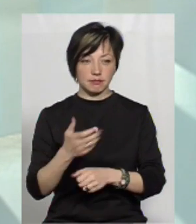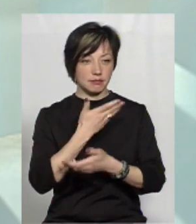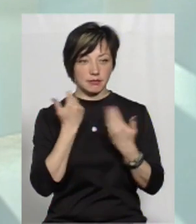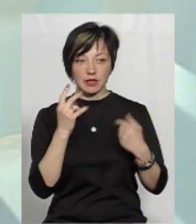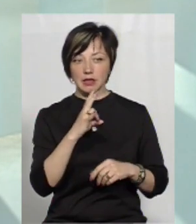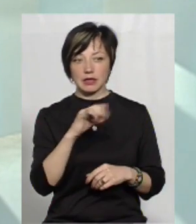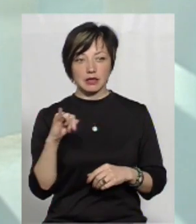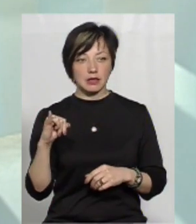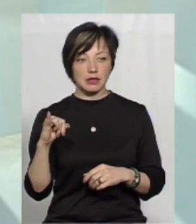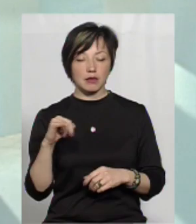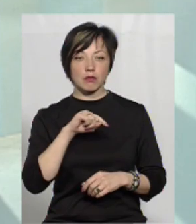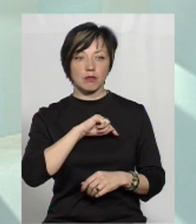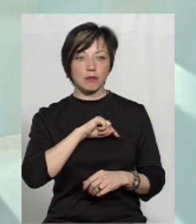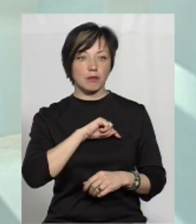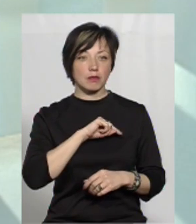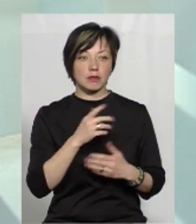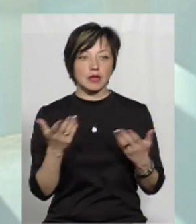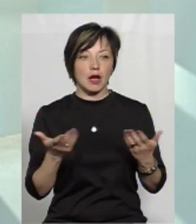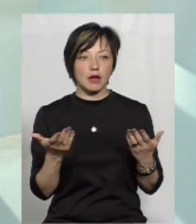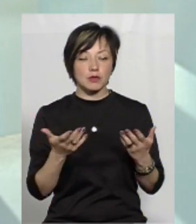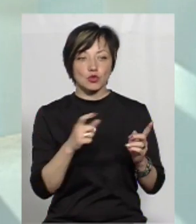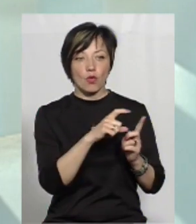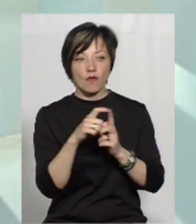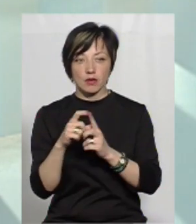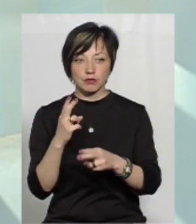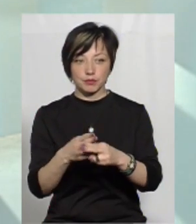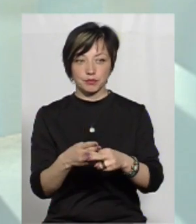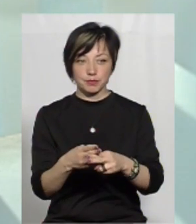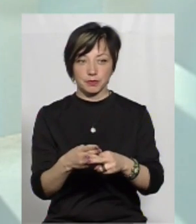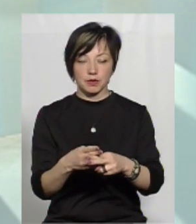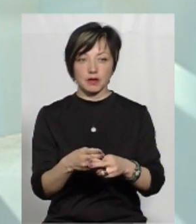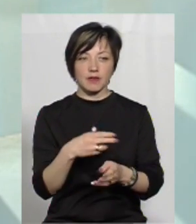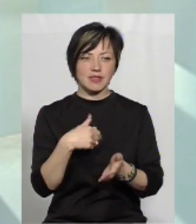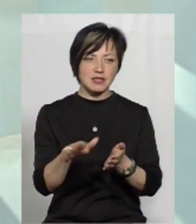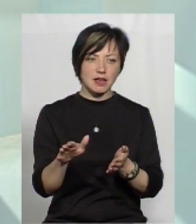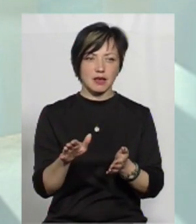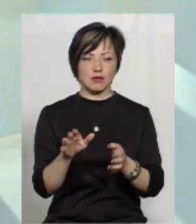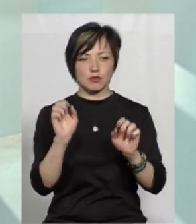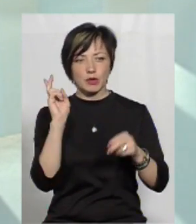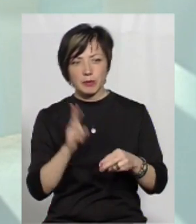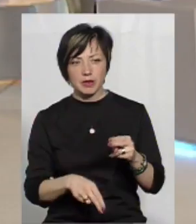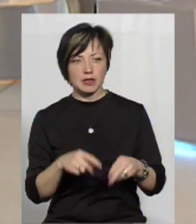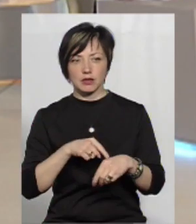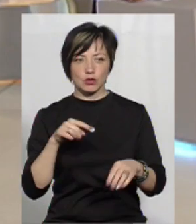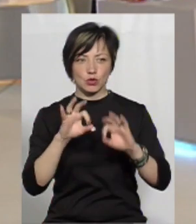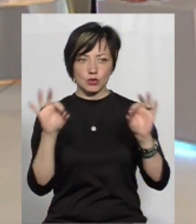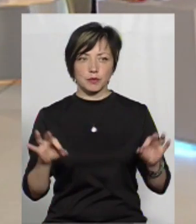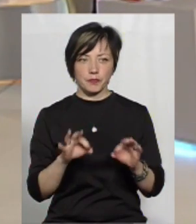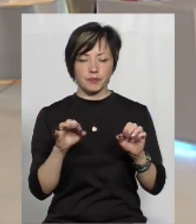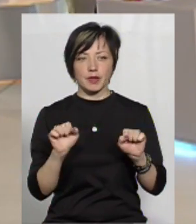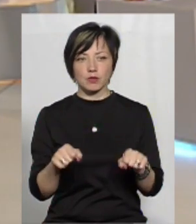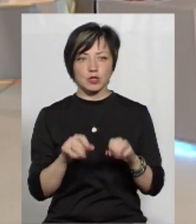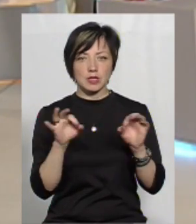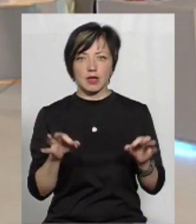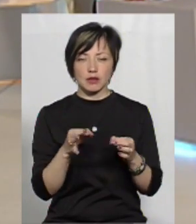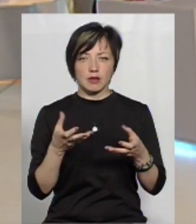Ні мораль, ні якимось словесним. Тобто, щоб відстаньте там. Можливо, це б